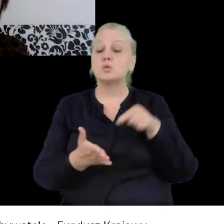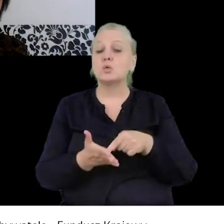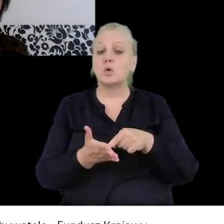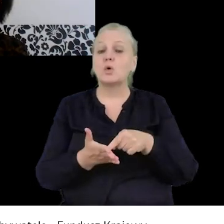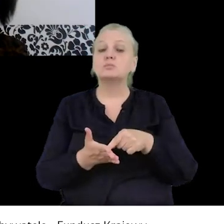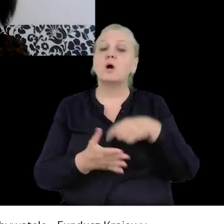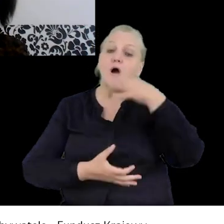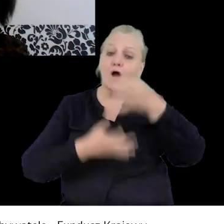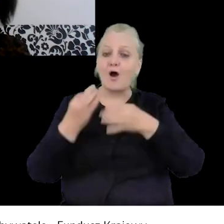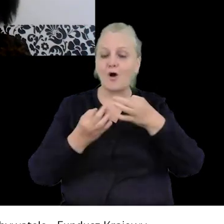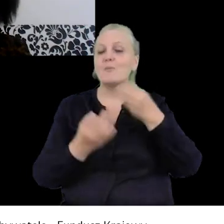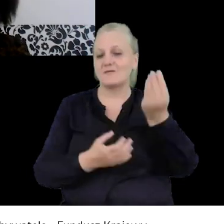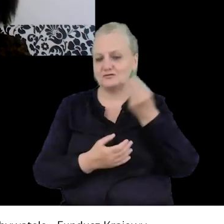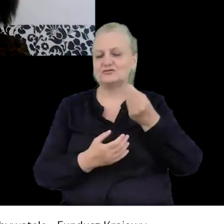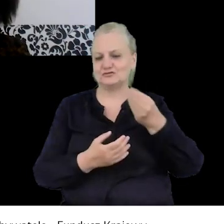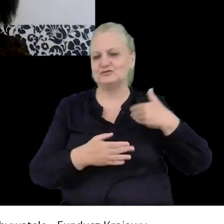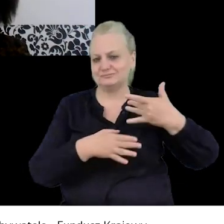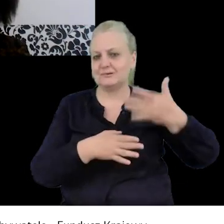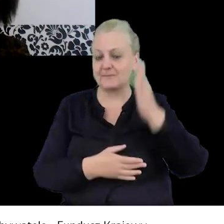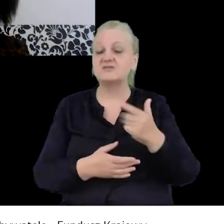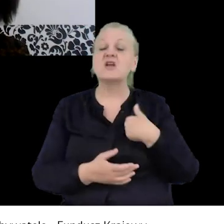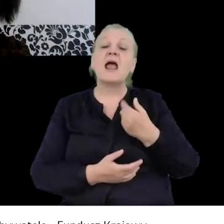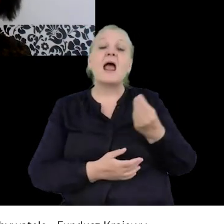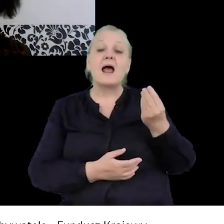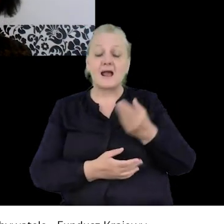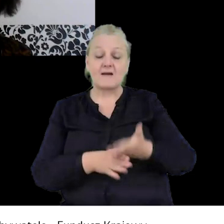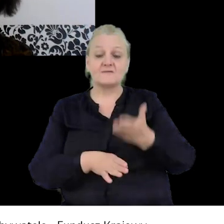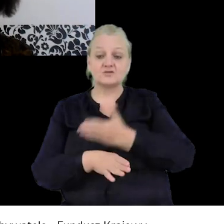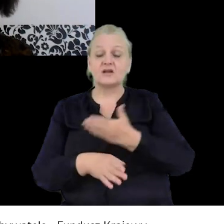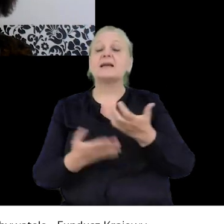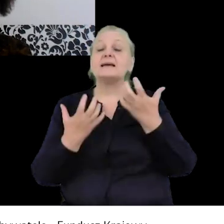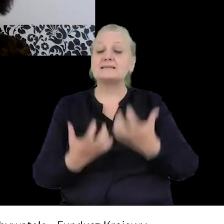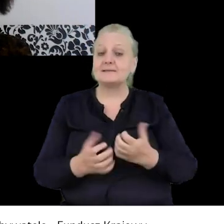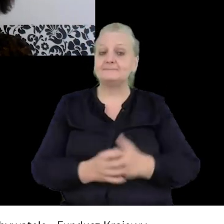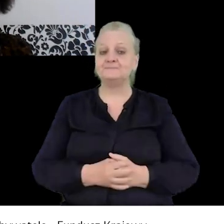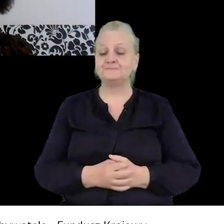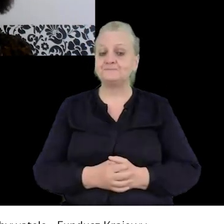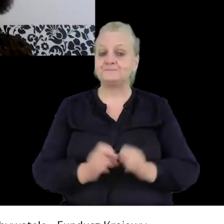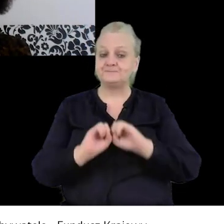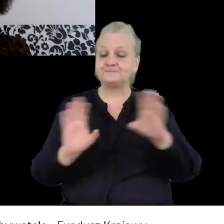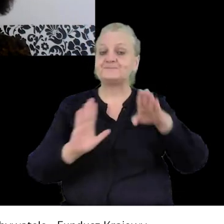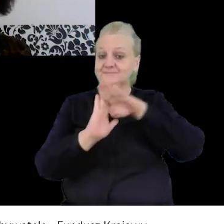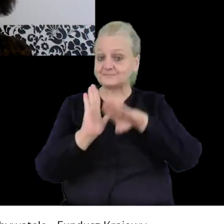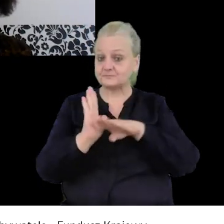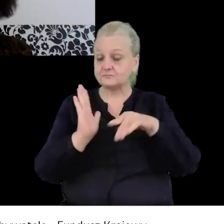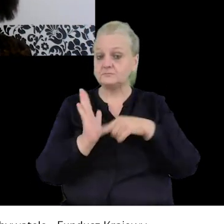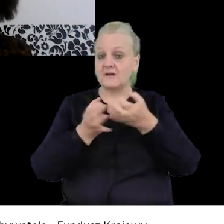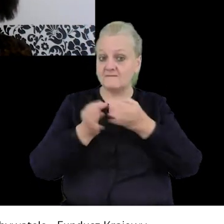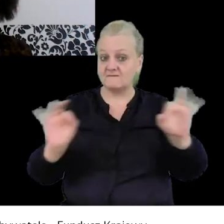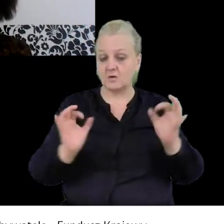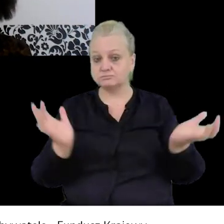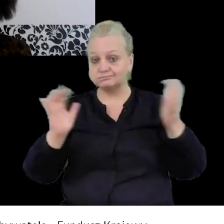Państwu pod koniec swojej wypowiedzi, a wcześniej chciałabym przejść przez standardy wolności